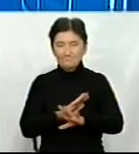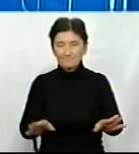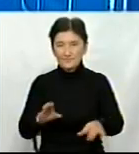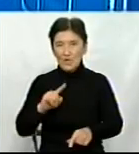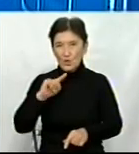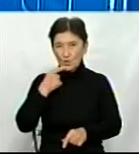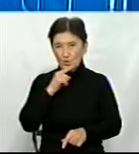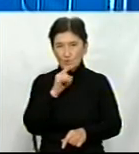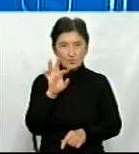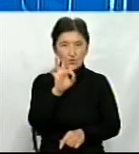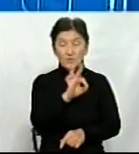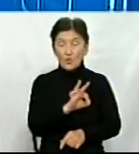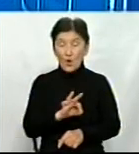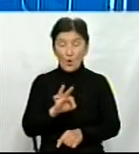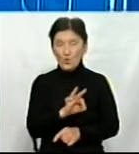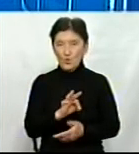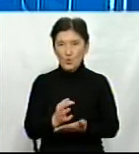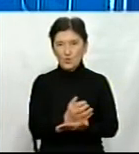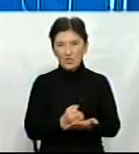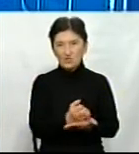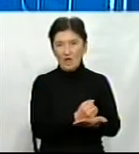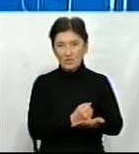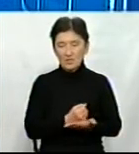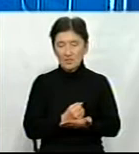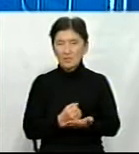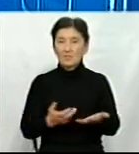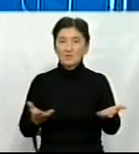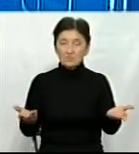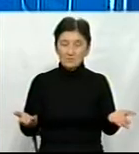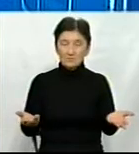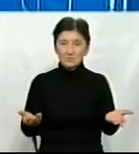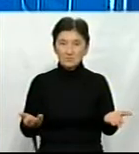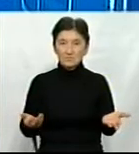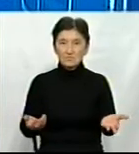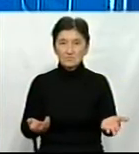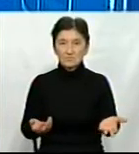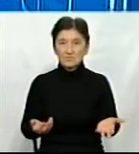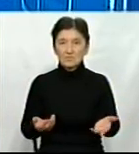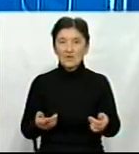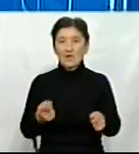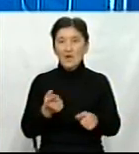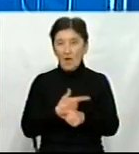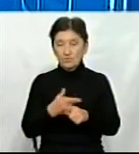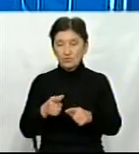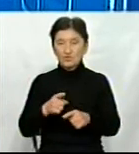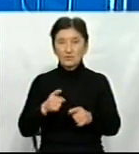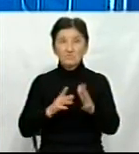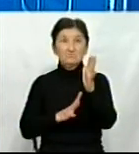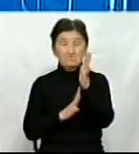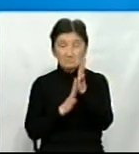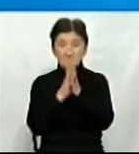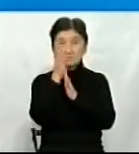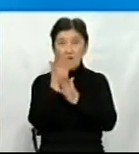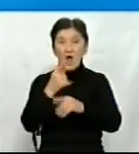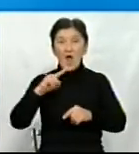зовсім це, я кажу, ноль. Коли не формувалися качани, або якщо зерно на